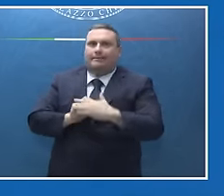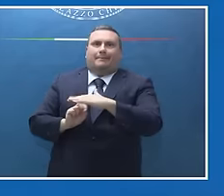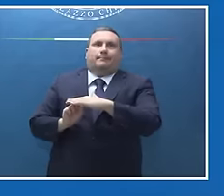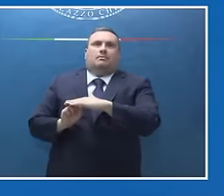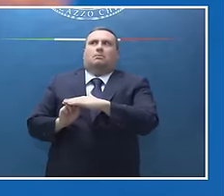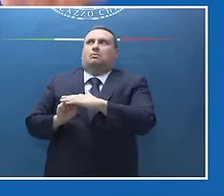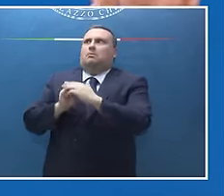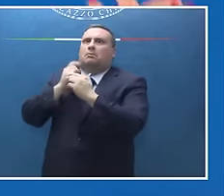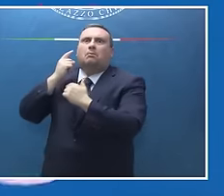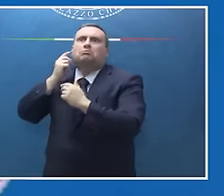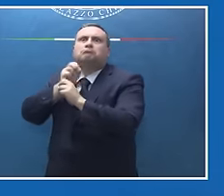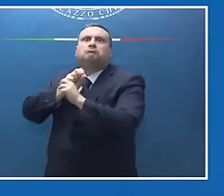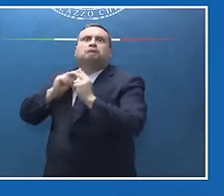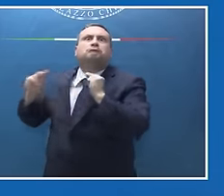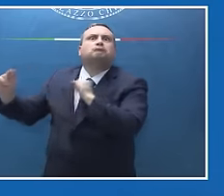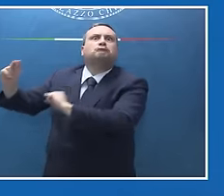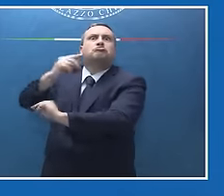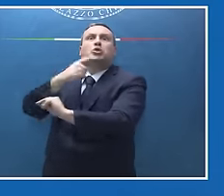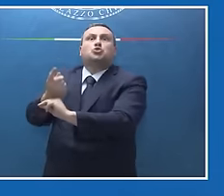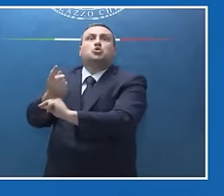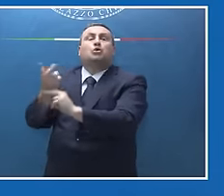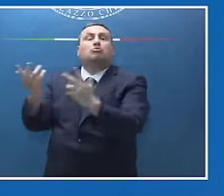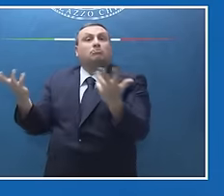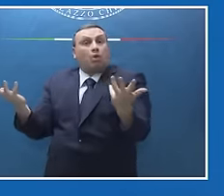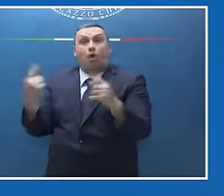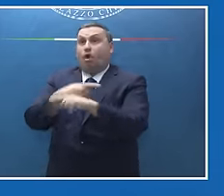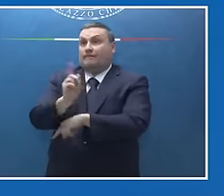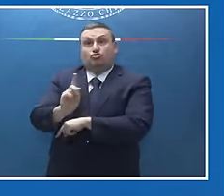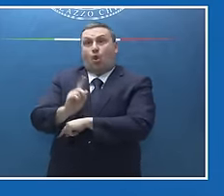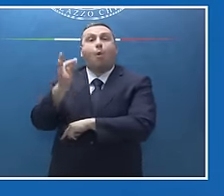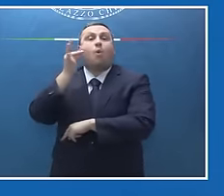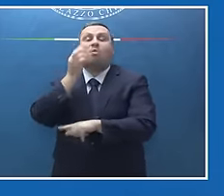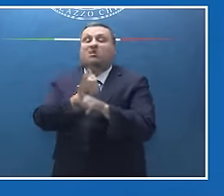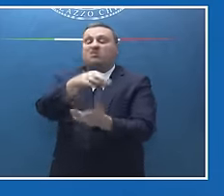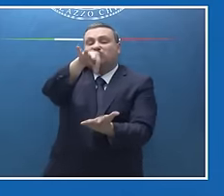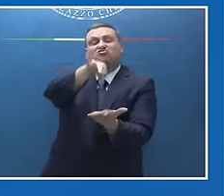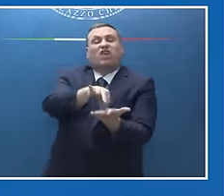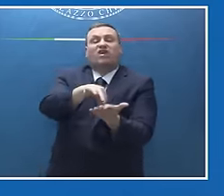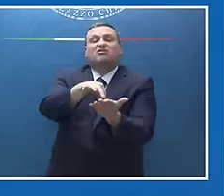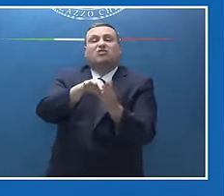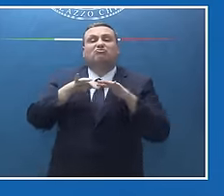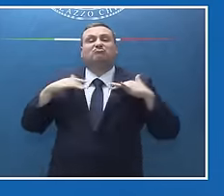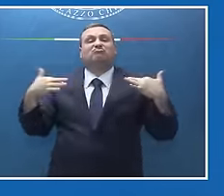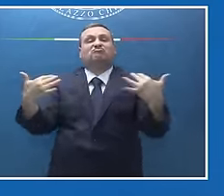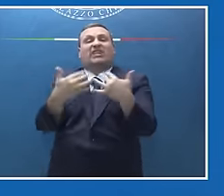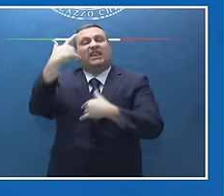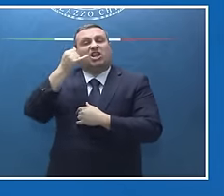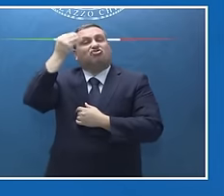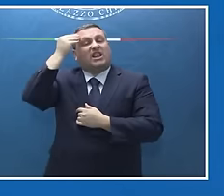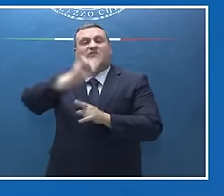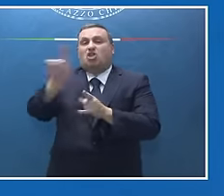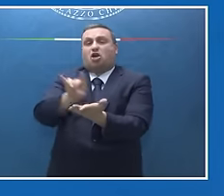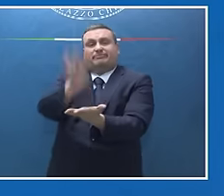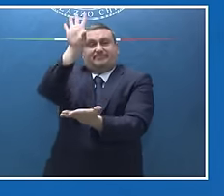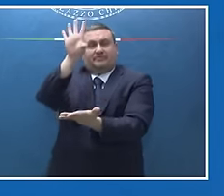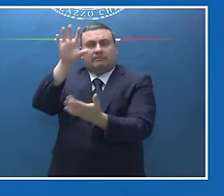può sembrare il messaggio di chi dice che bisogna garantire che l'uomo rimanga al centro del processo, non dobbiamo sviluppare l'intelligenza artificiale.